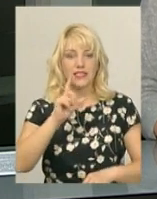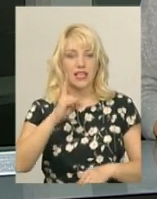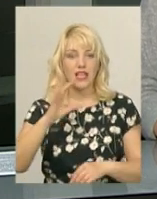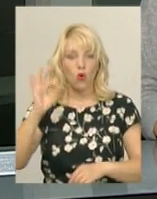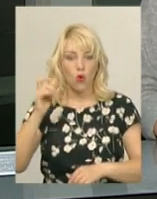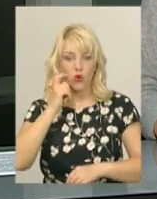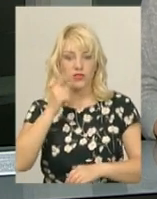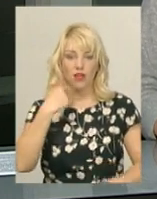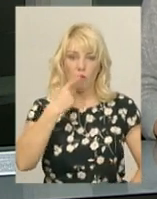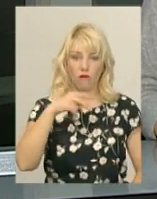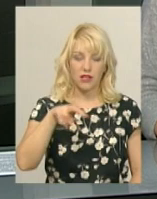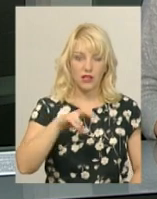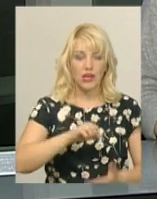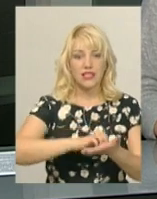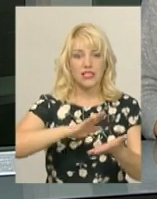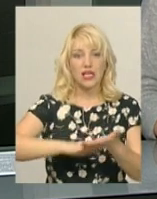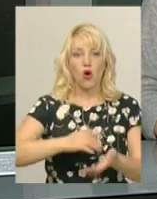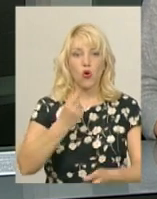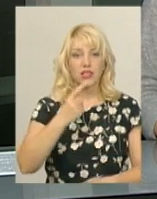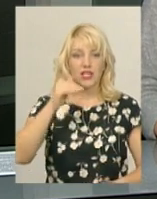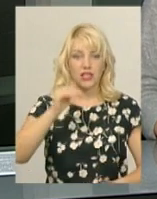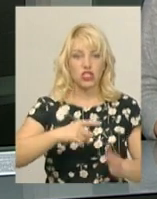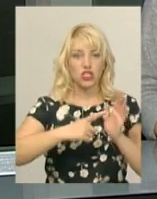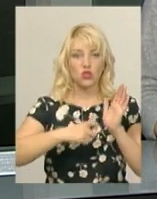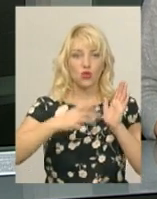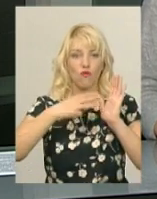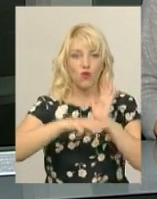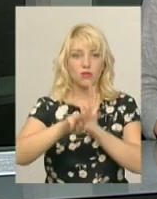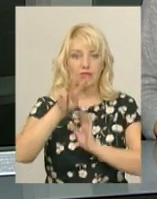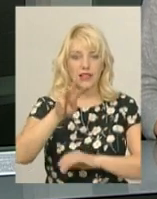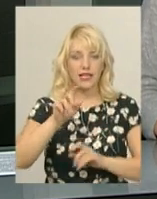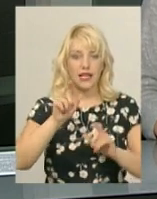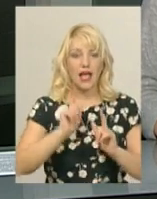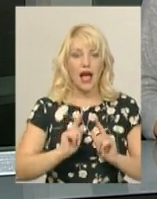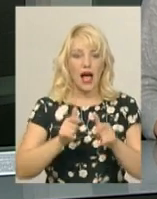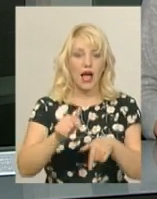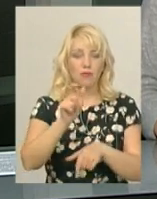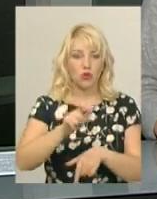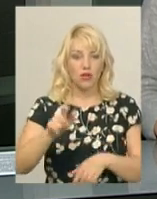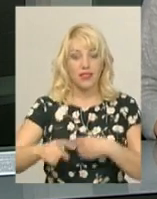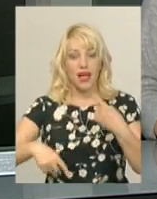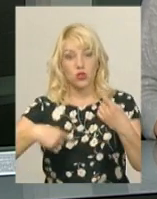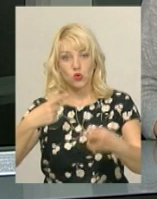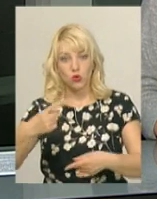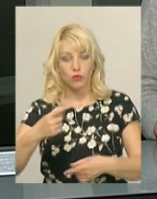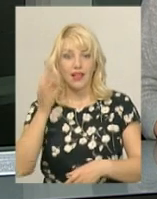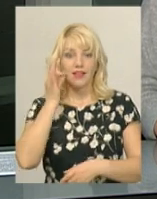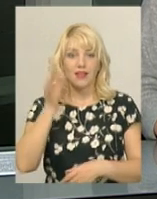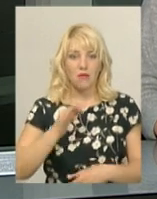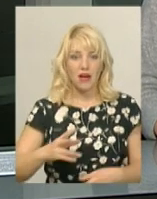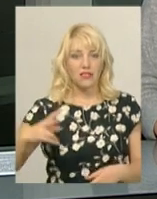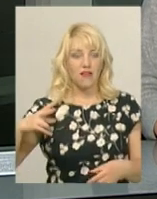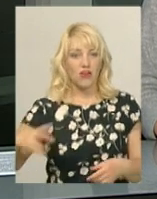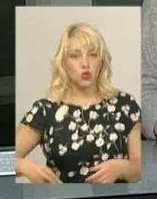області зареєструвались 11 683 абітурієнти. Наступне з іноземних мов – німецької, французької та